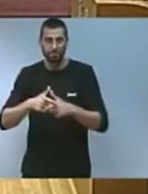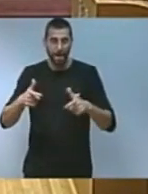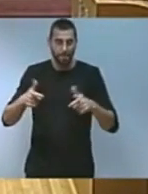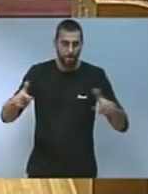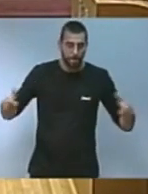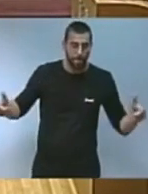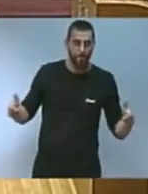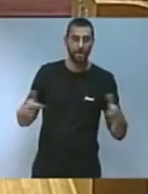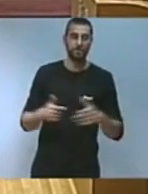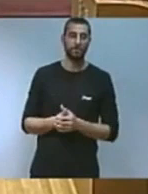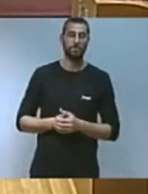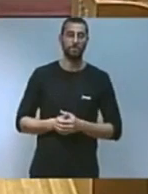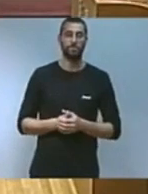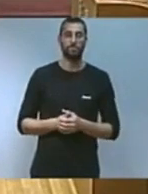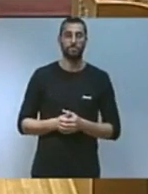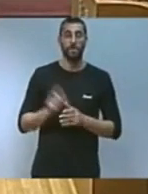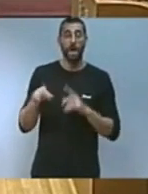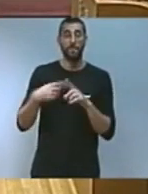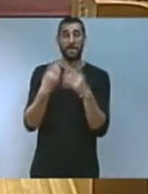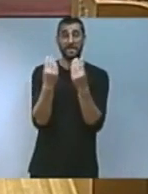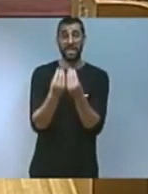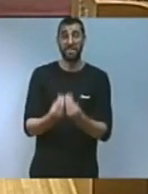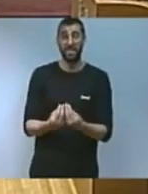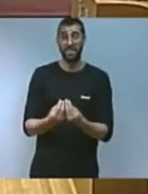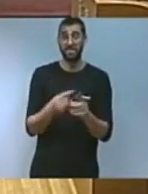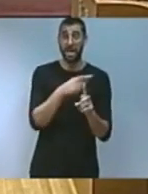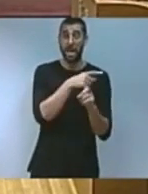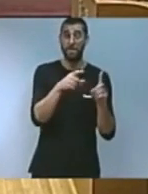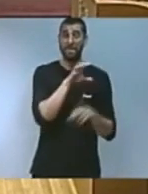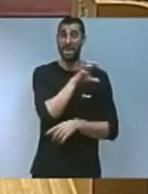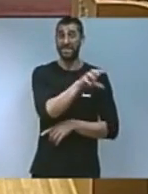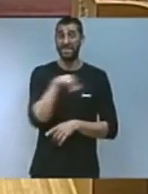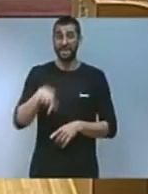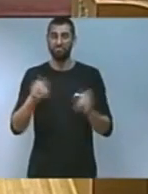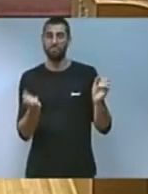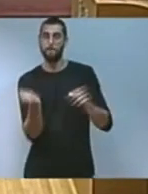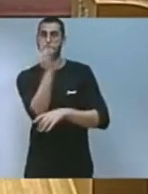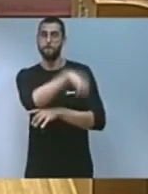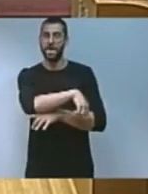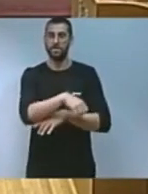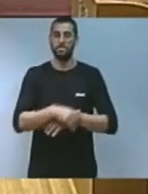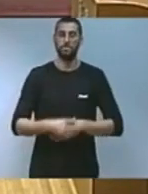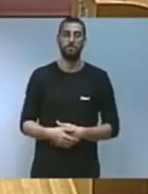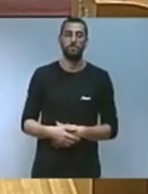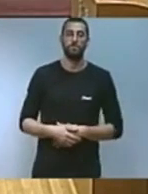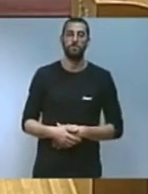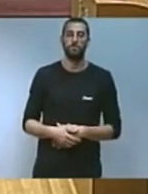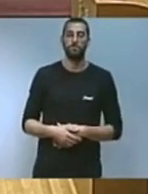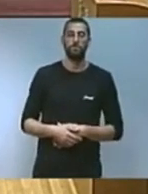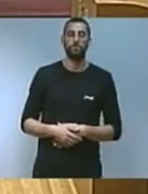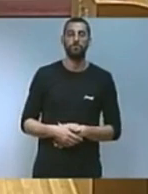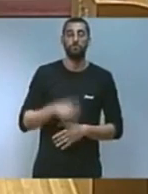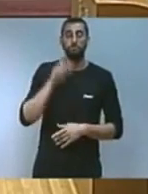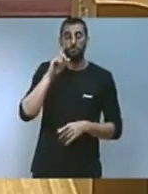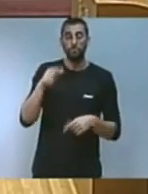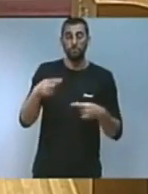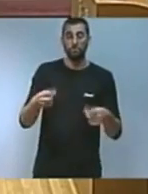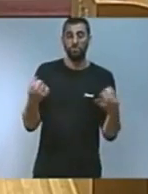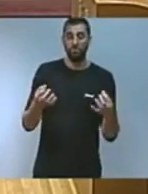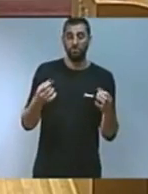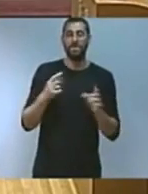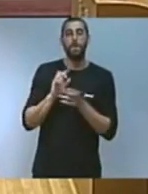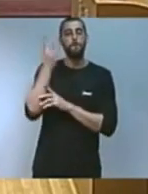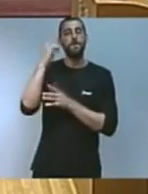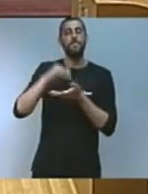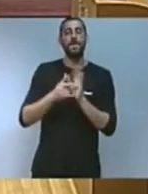a més les dades són majors a la mitjana estatal en tots els indicadors uns efectes que són el fruit del primer pla valencià de